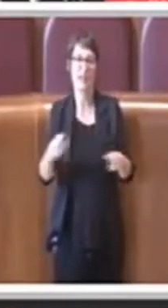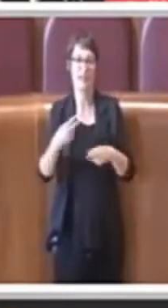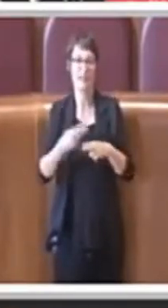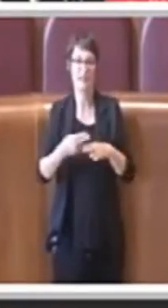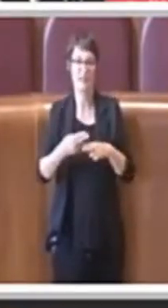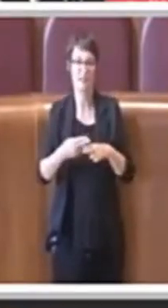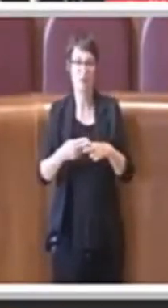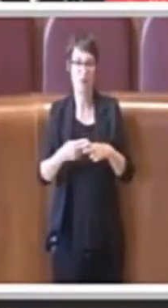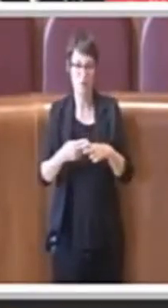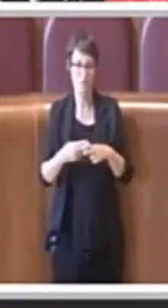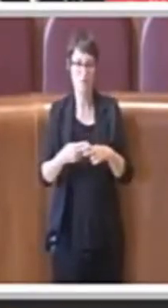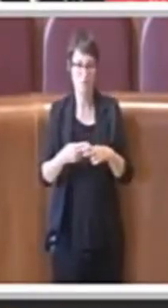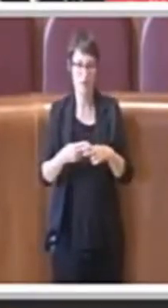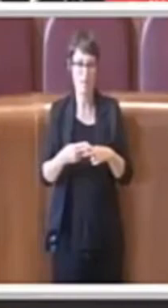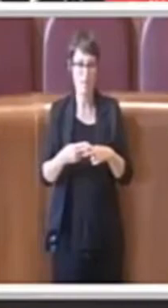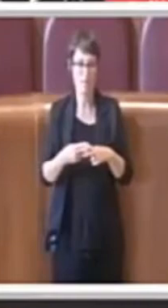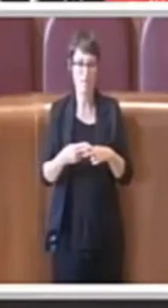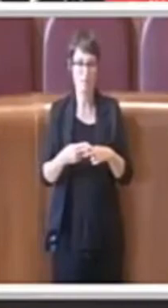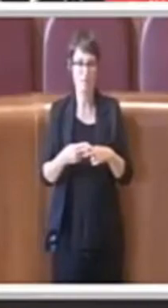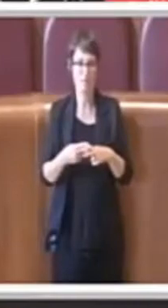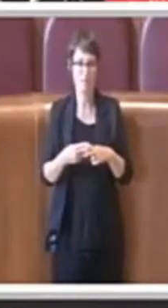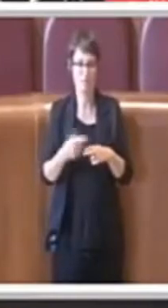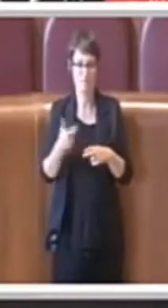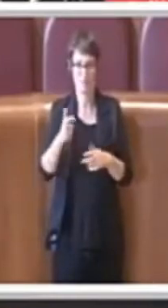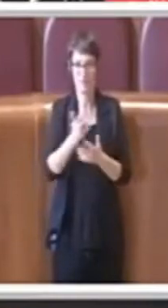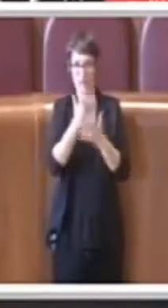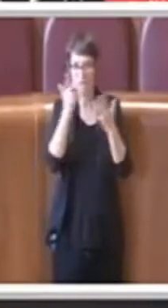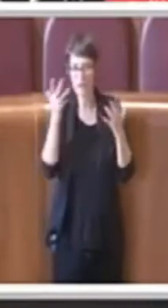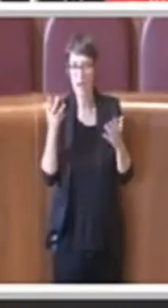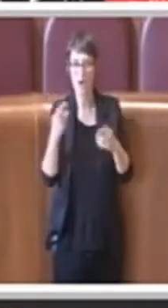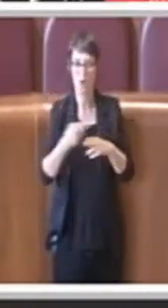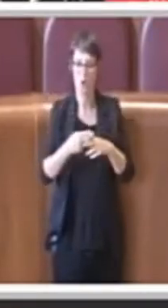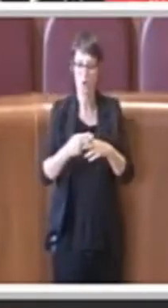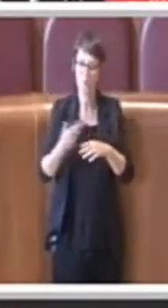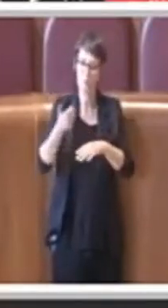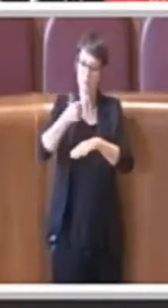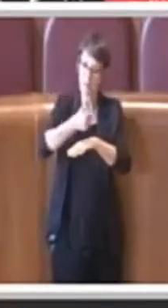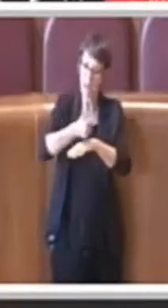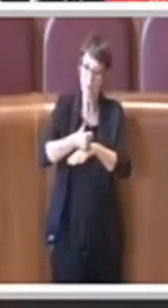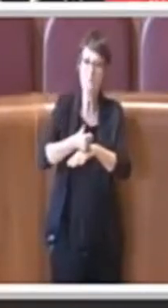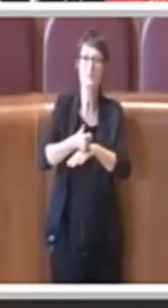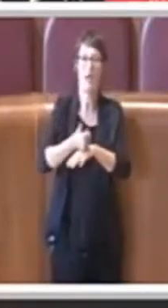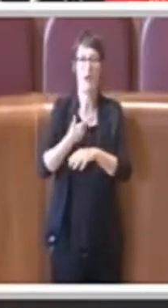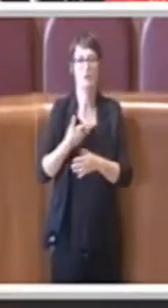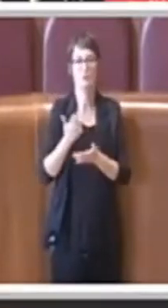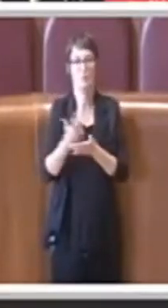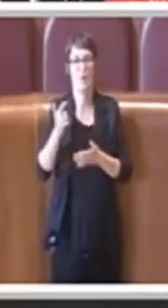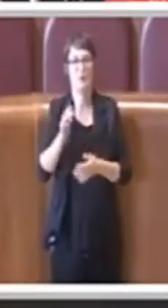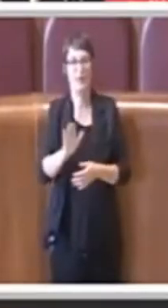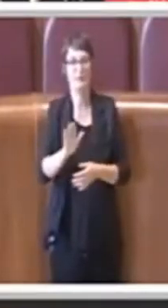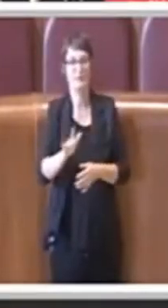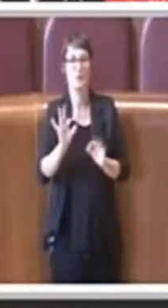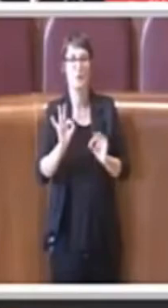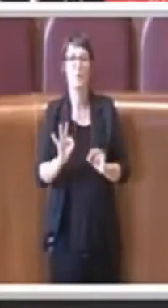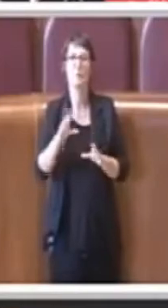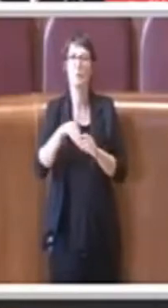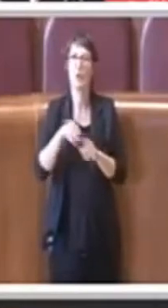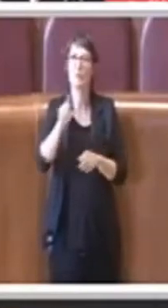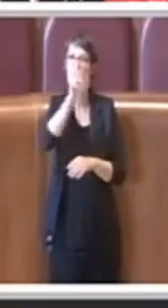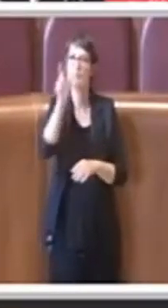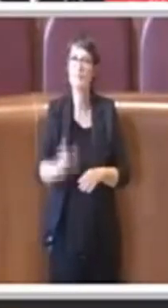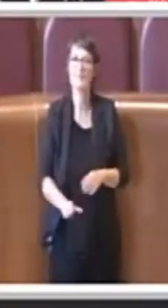'importanza e del ruolo che ha la capitale all'interno della Repubblica e anche della sua